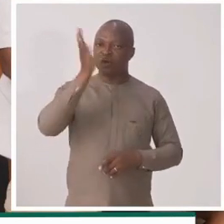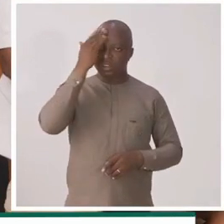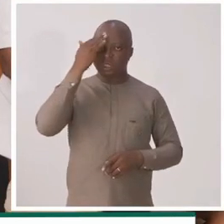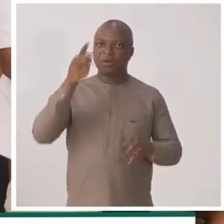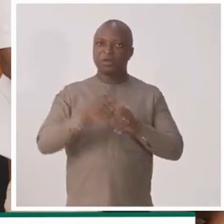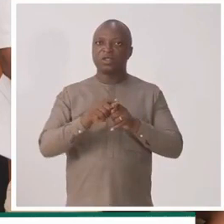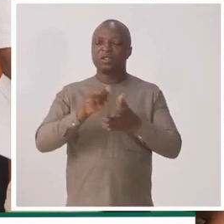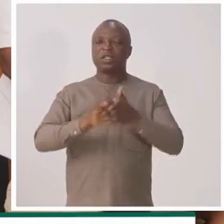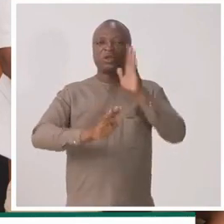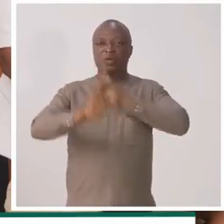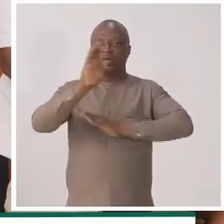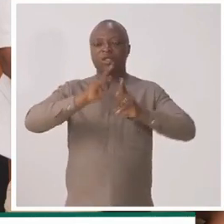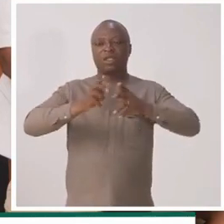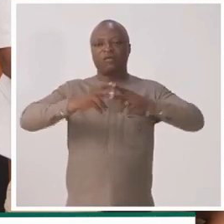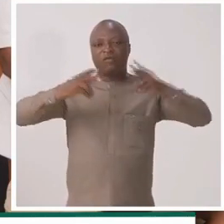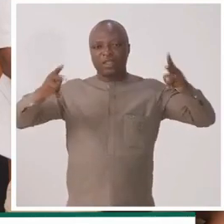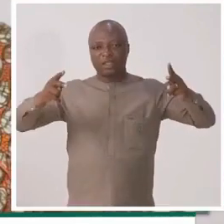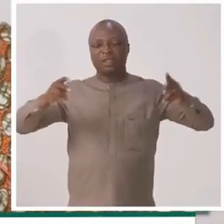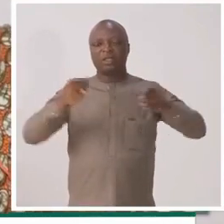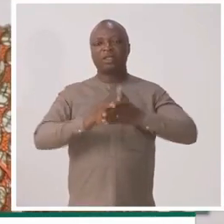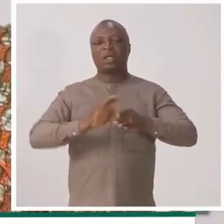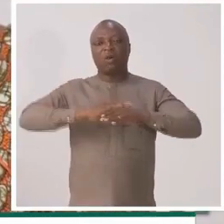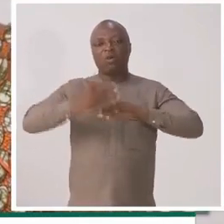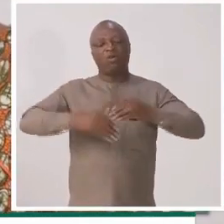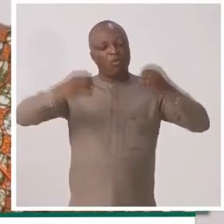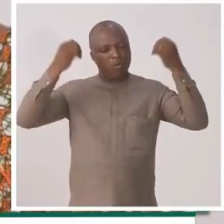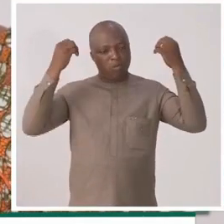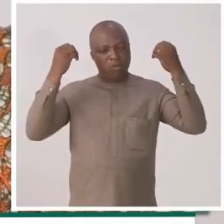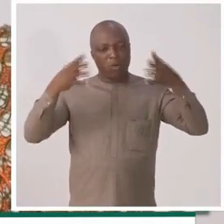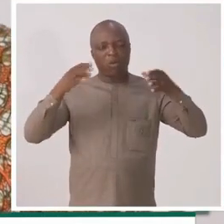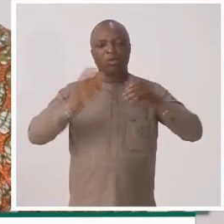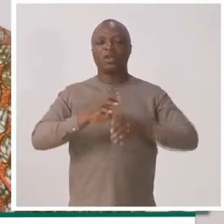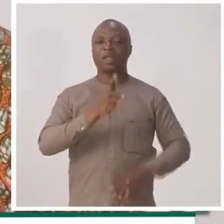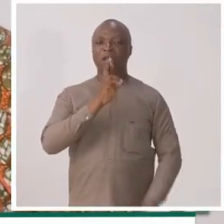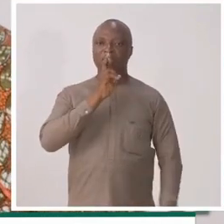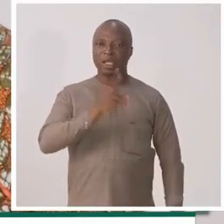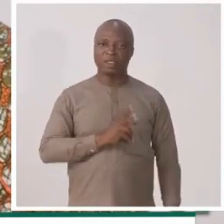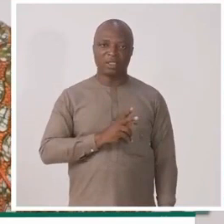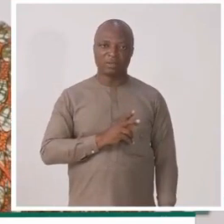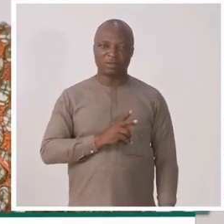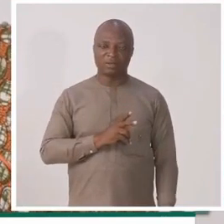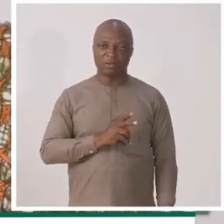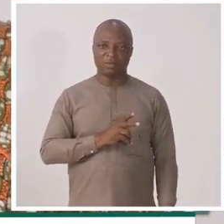pas sans savoir que la culture est très vaste et elle recouvre beaucoup de, on va dire, de réalité.